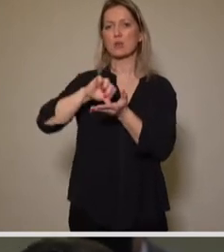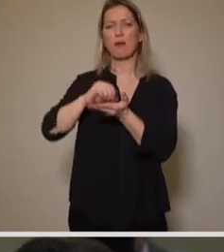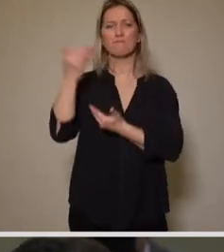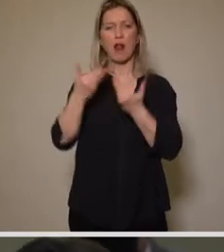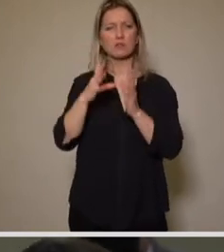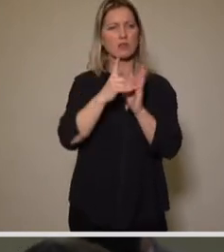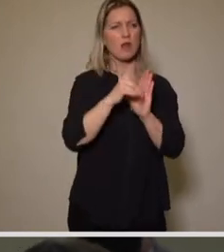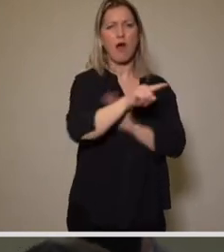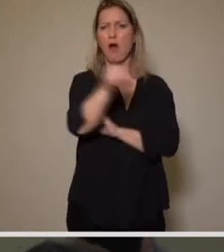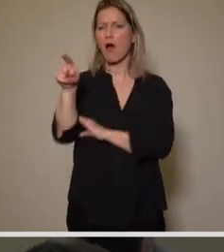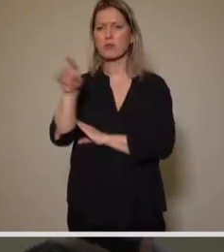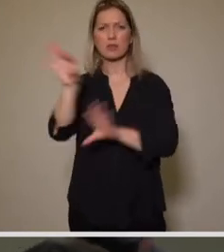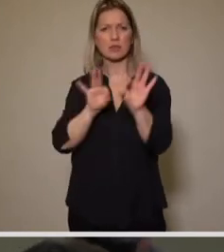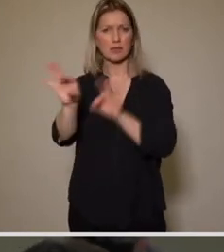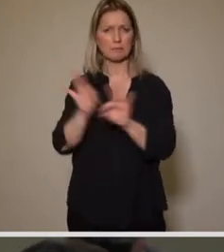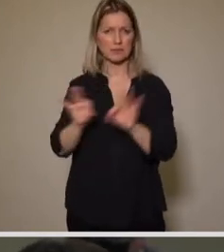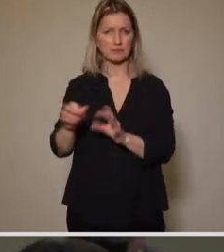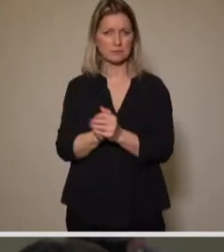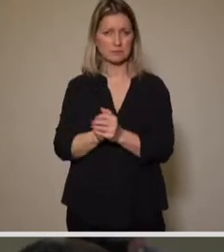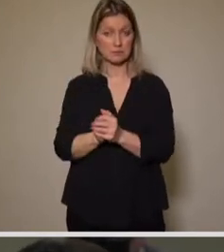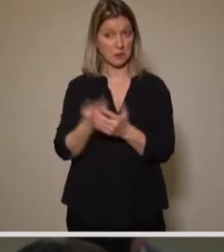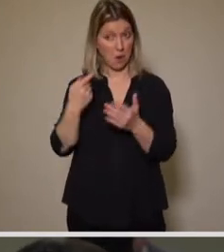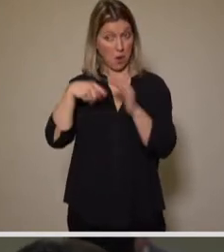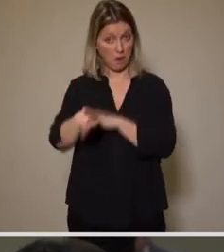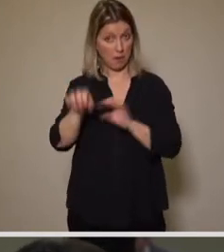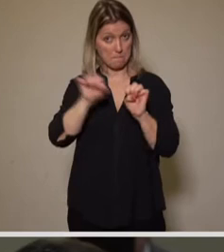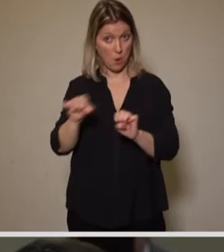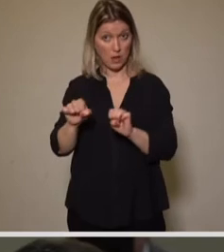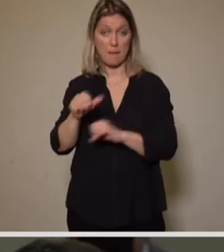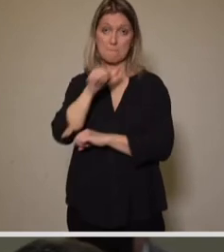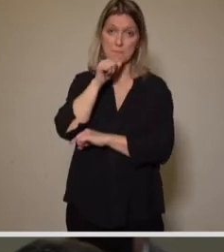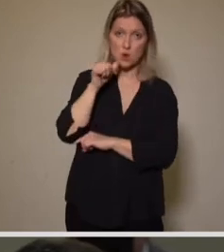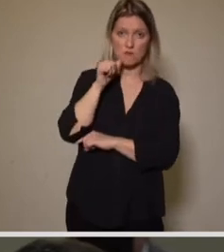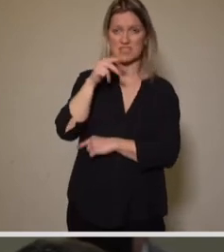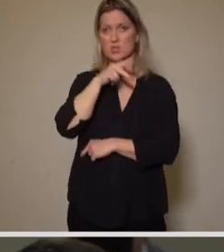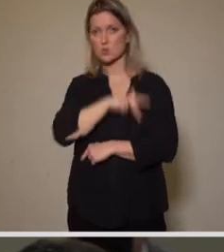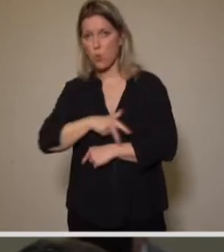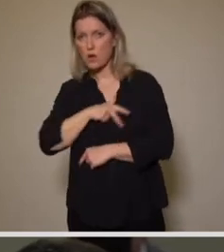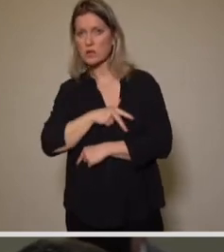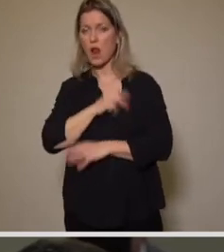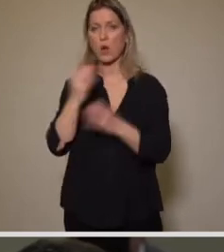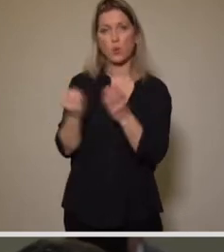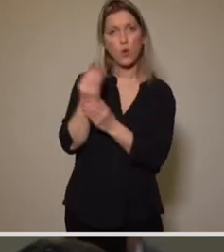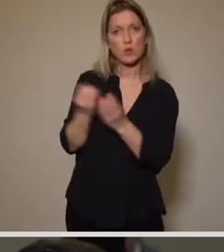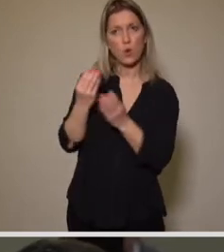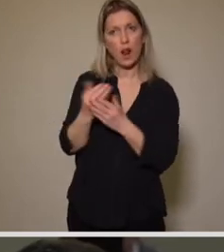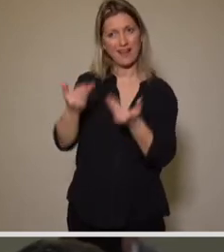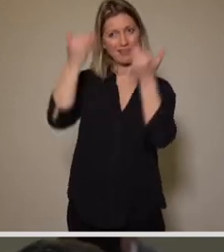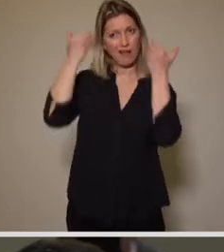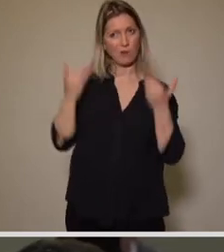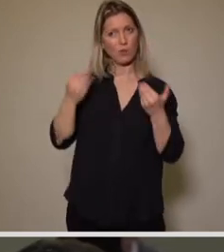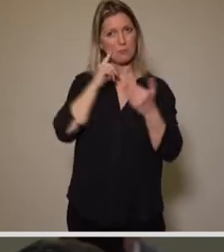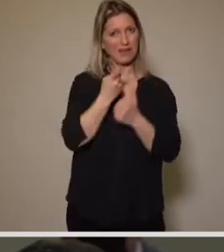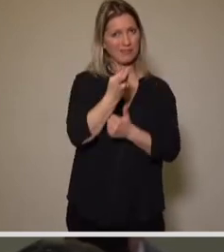ist es unter Umständen möglich, dort berufliche, soziale und auch kulturelle Hintergründe zu erfragen, um